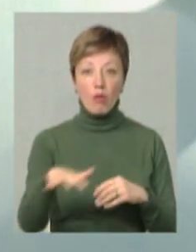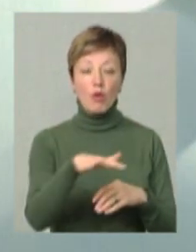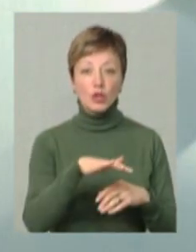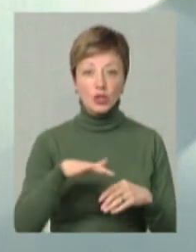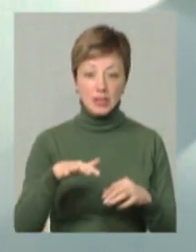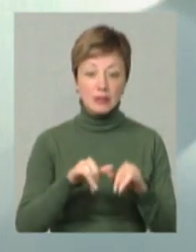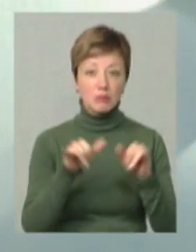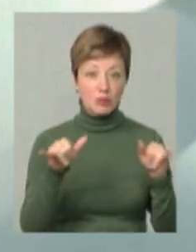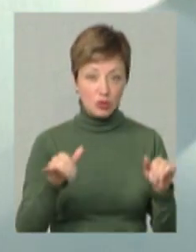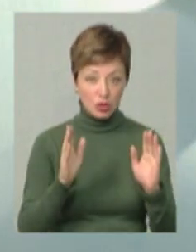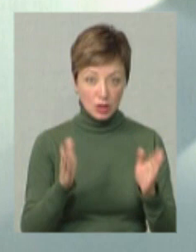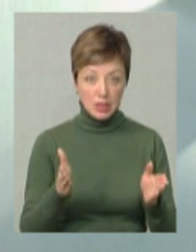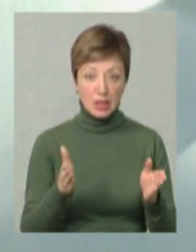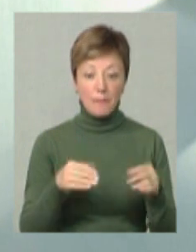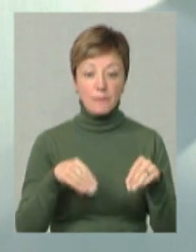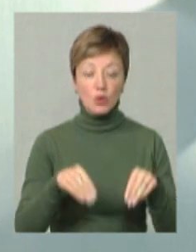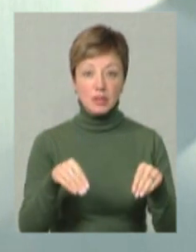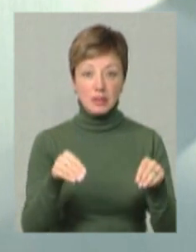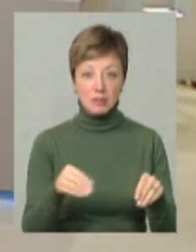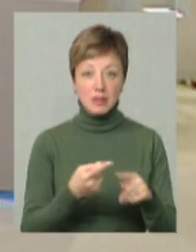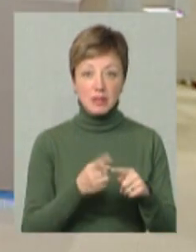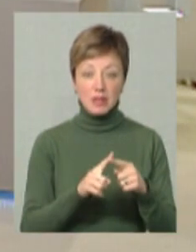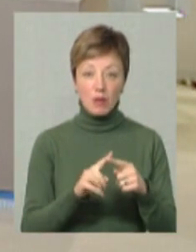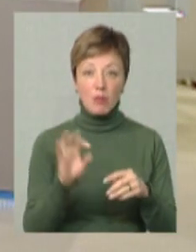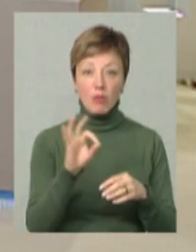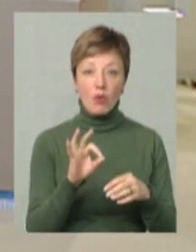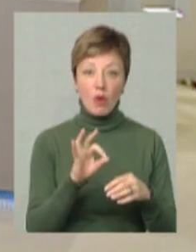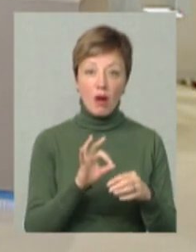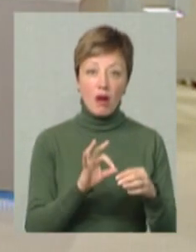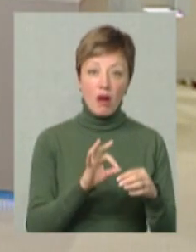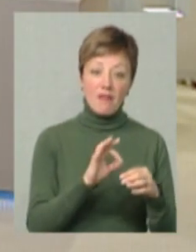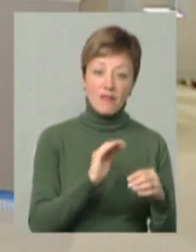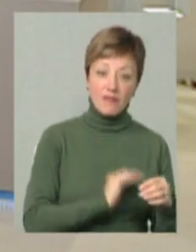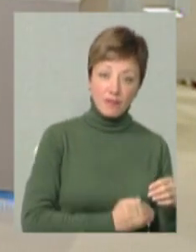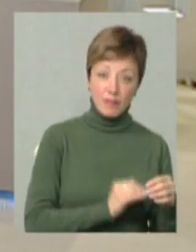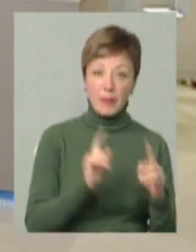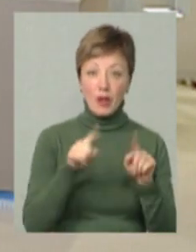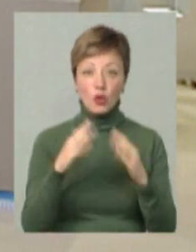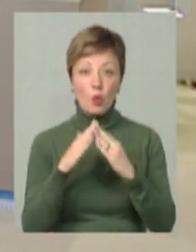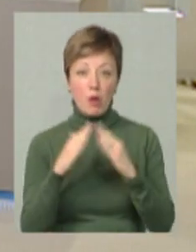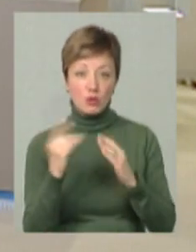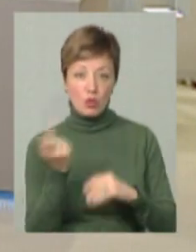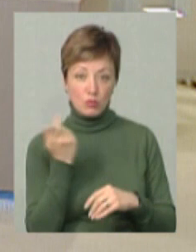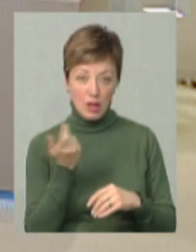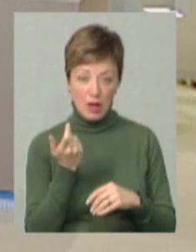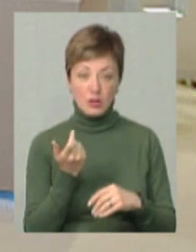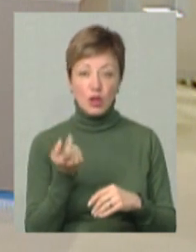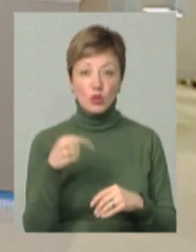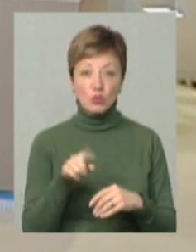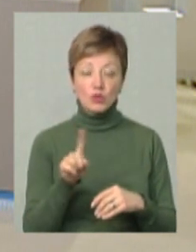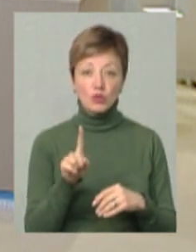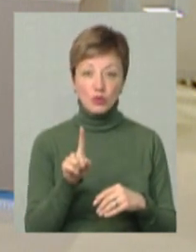збільшиться саме посівів, це що стосується як аграріїв, так і домашніх господарств. Тому що